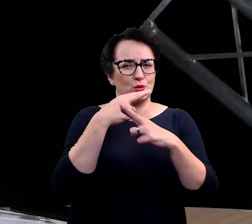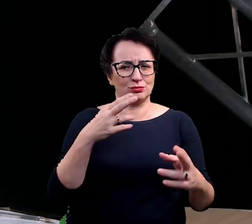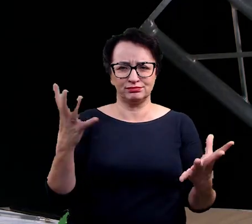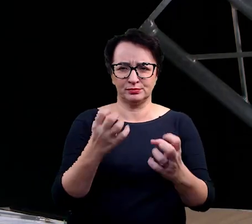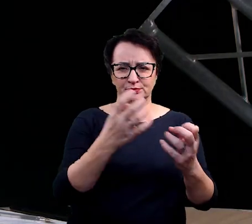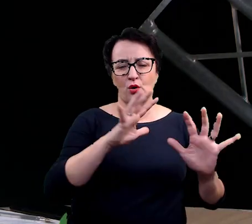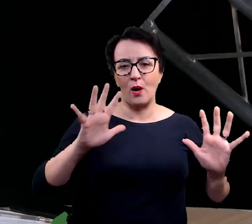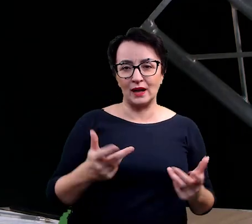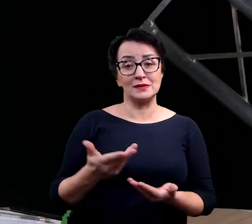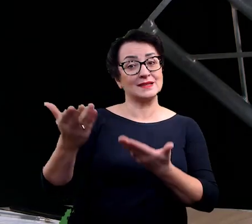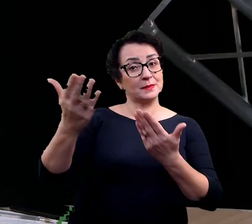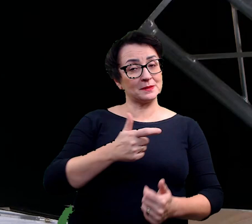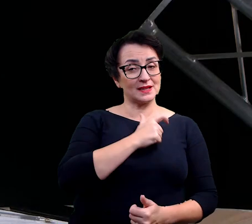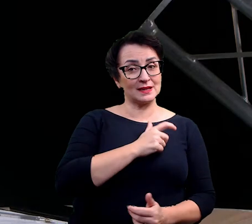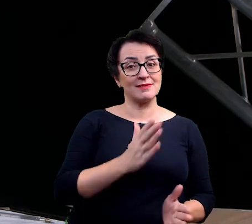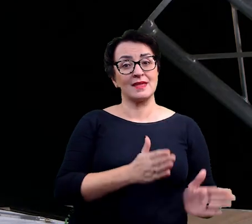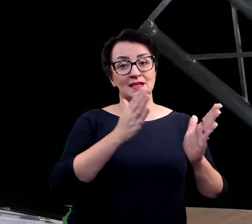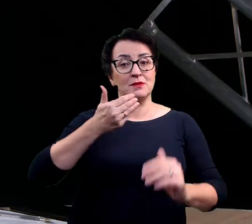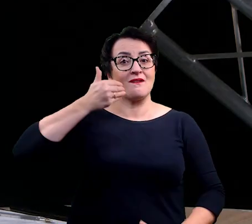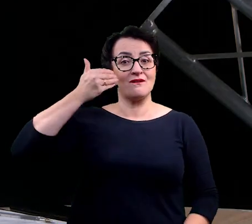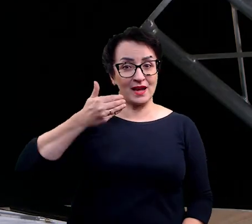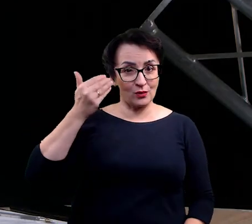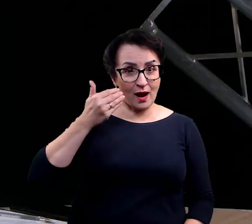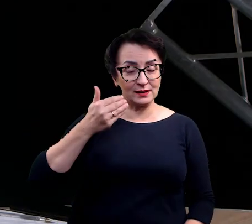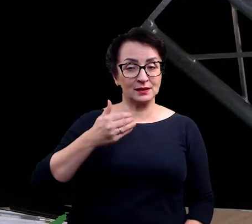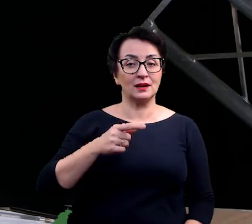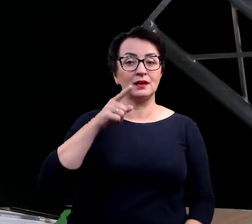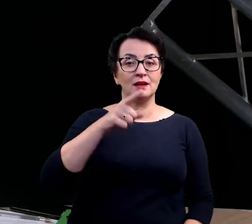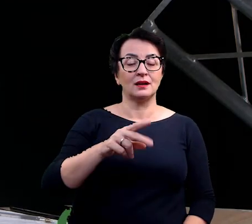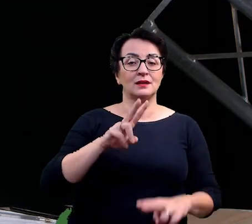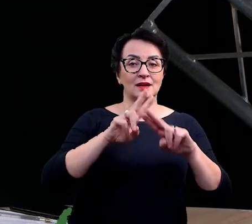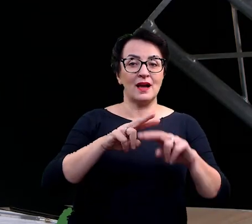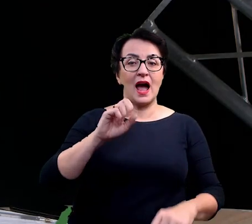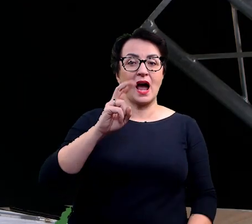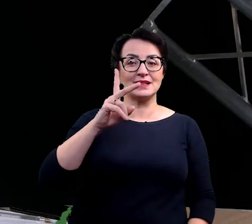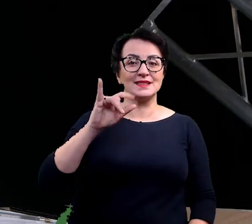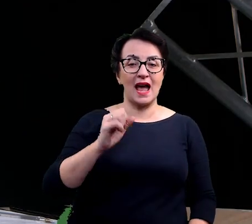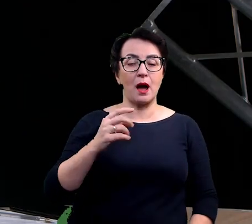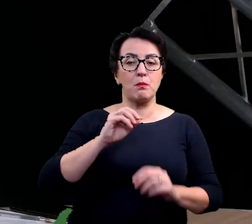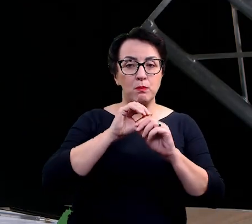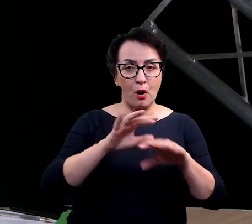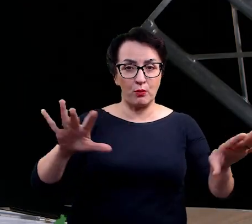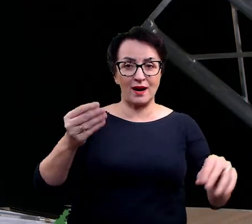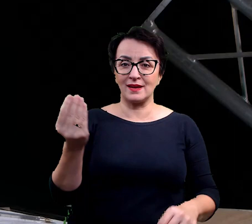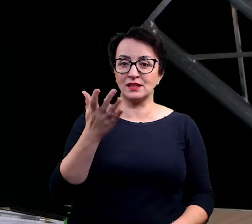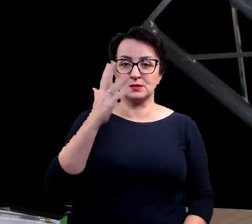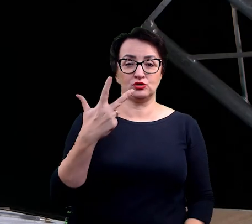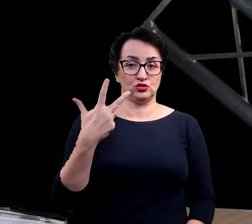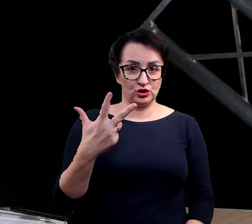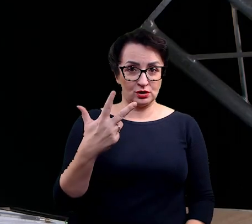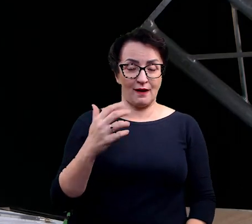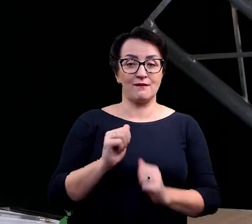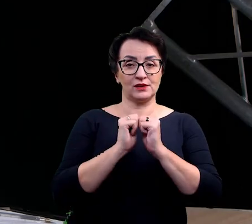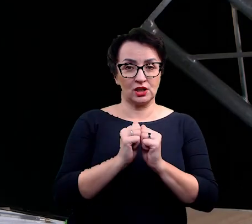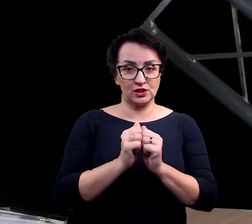serdecznie do kolejnych wykładów z cyklu Akcji Popularyzacji. Będą jeszcze trzy takie cykle spotkań we wrześniu oraz w październiku